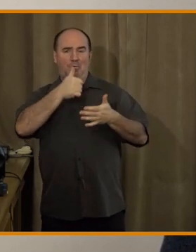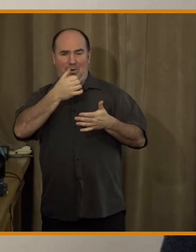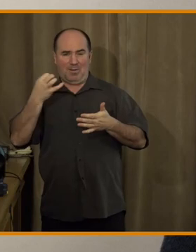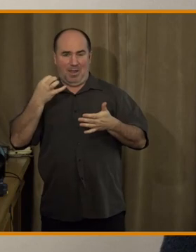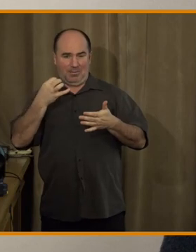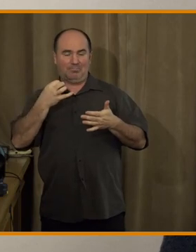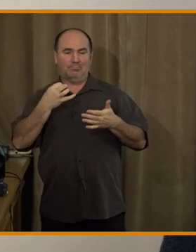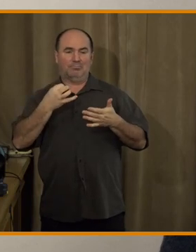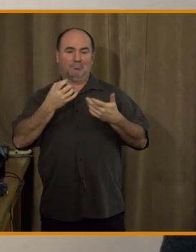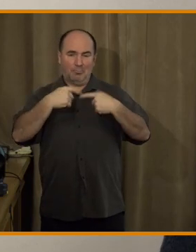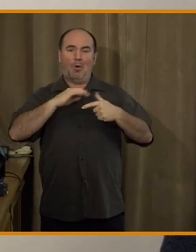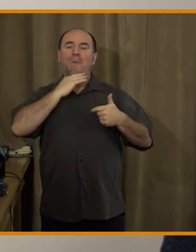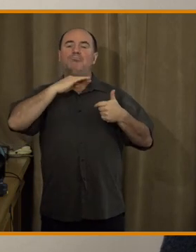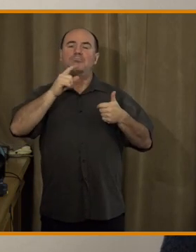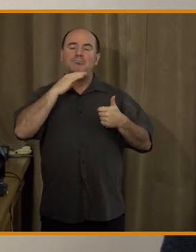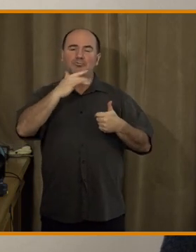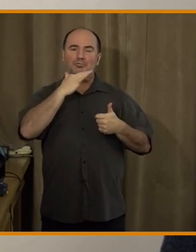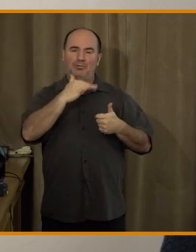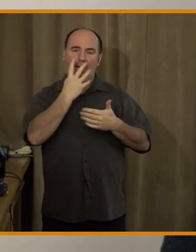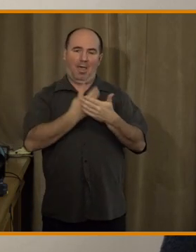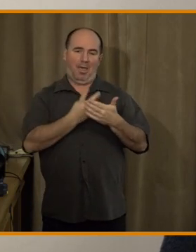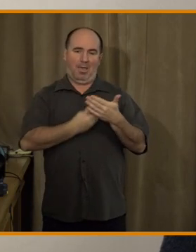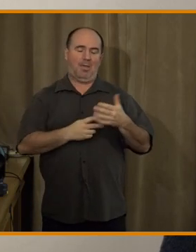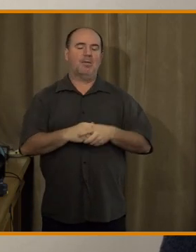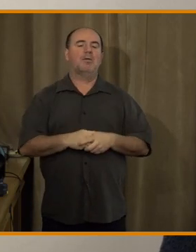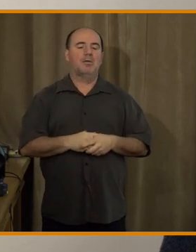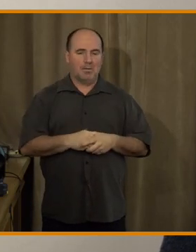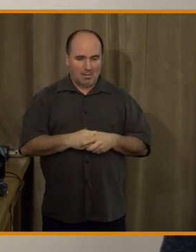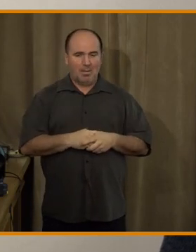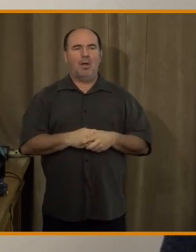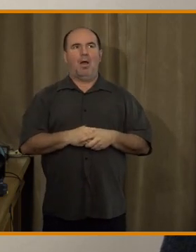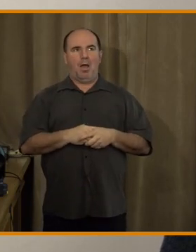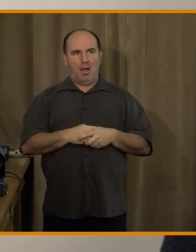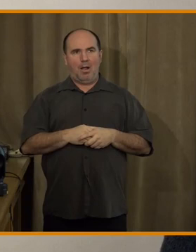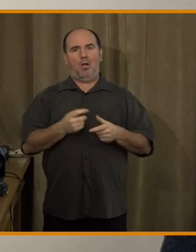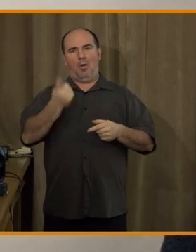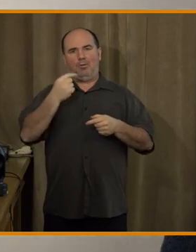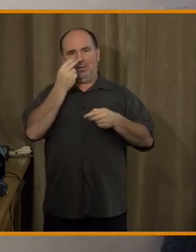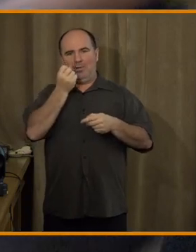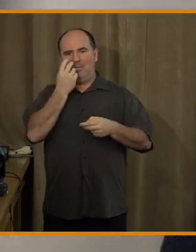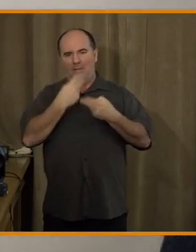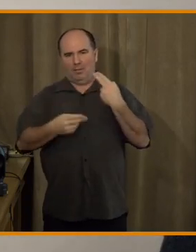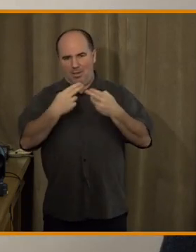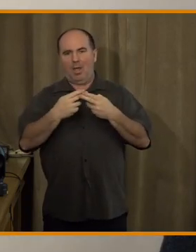seznam zpráv a od poloviny ledna jich budeme dělat asi 40.